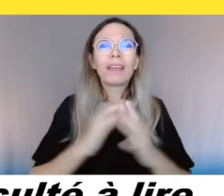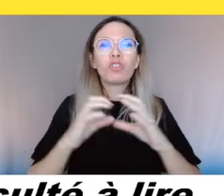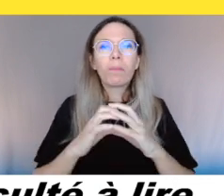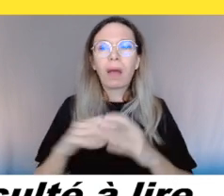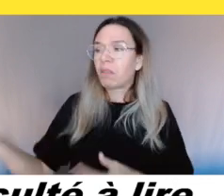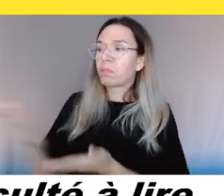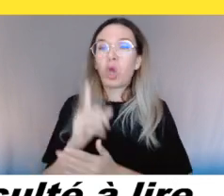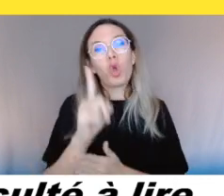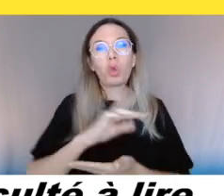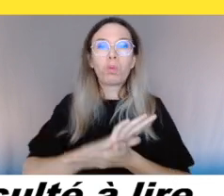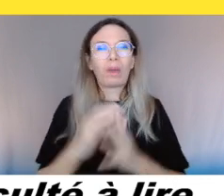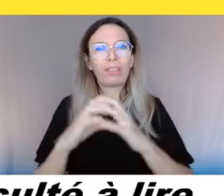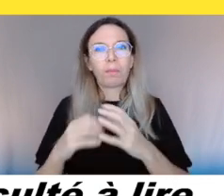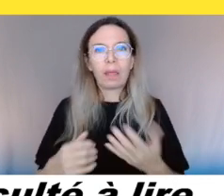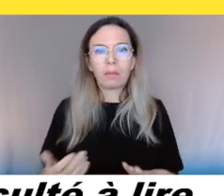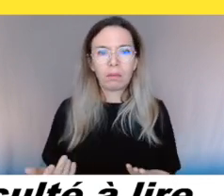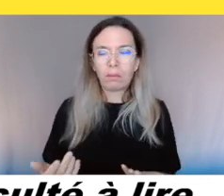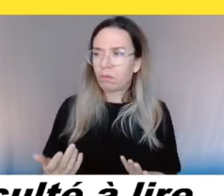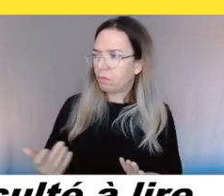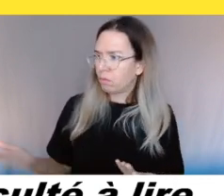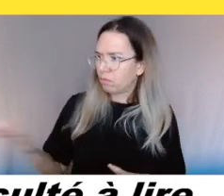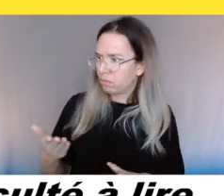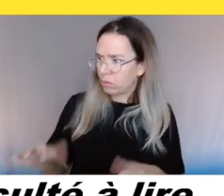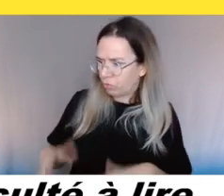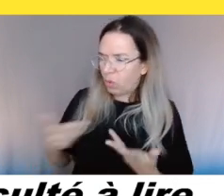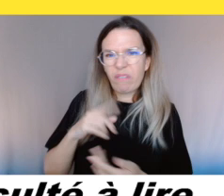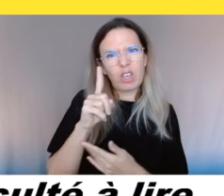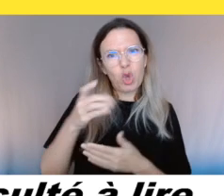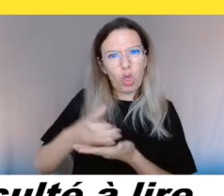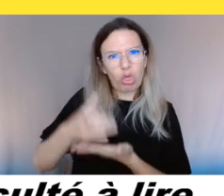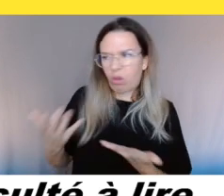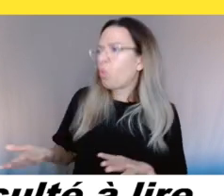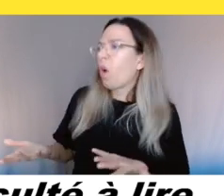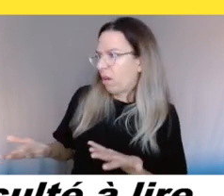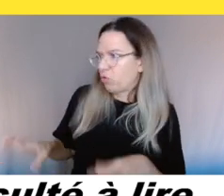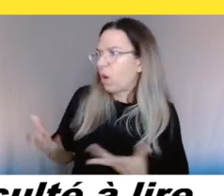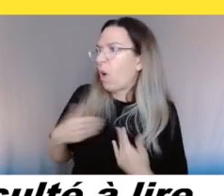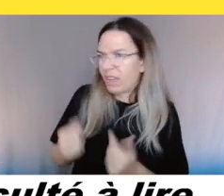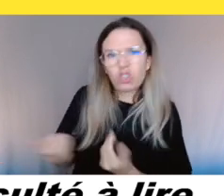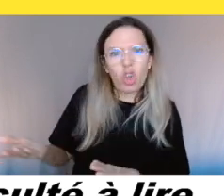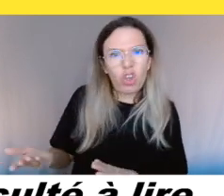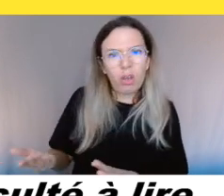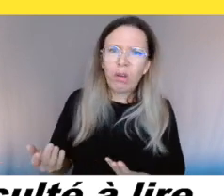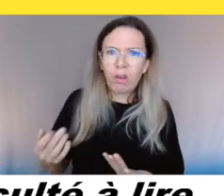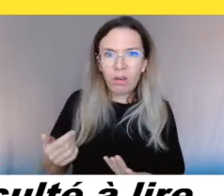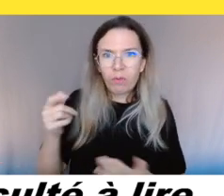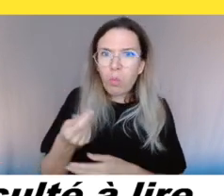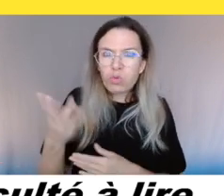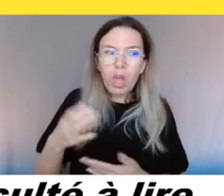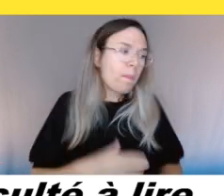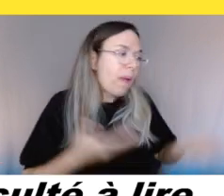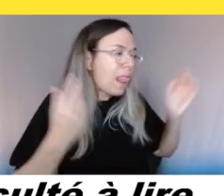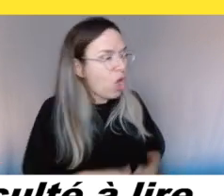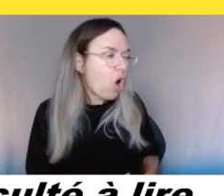a demandé « Est-ce que je peux avoir de l'aide de quelqu'un pour m'aider à remplir ma liste que j